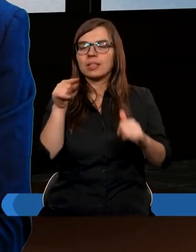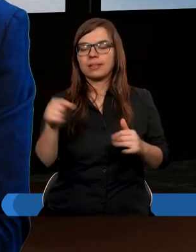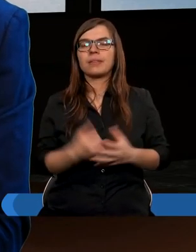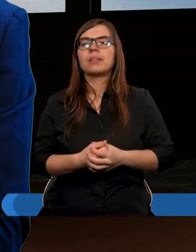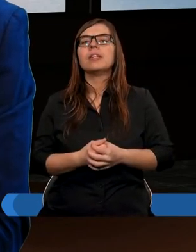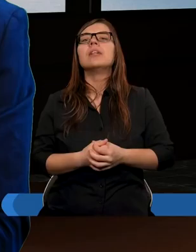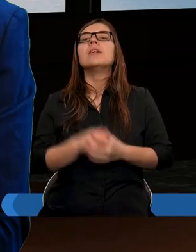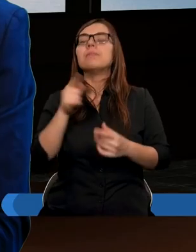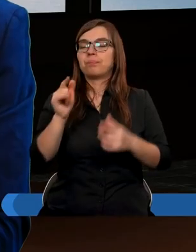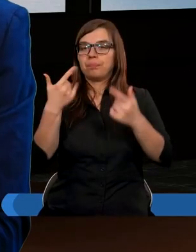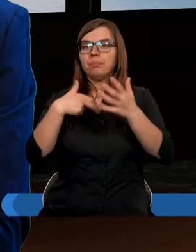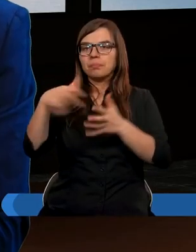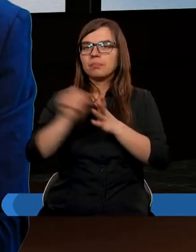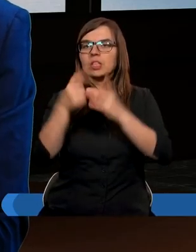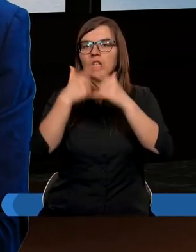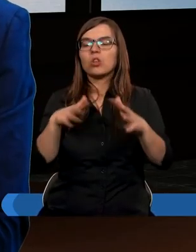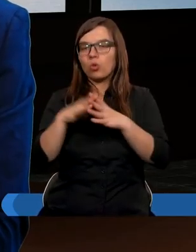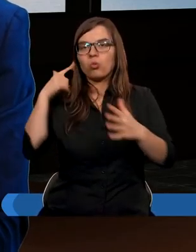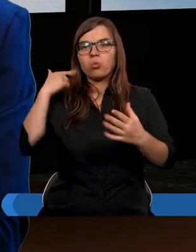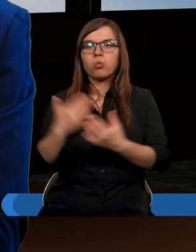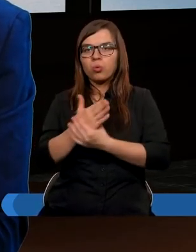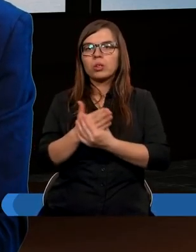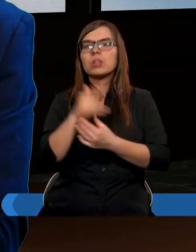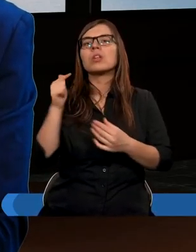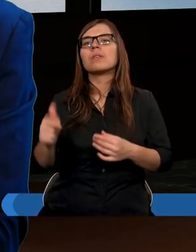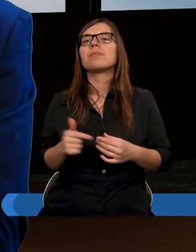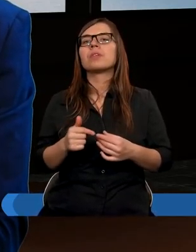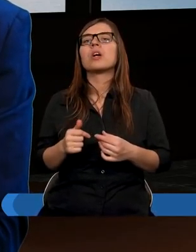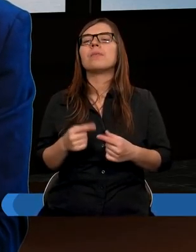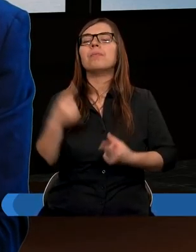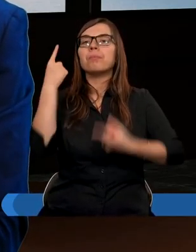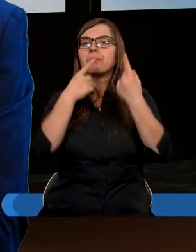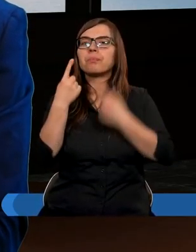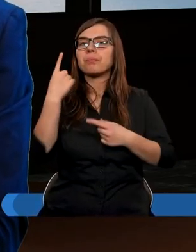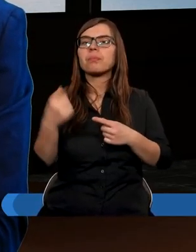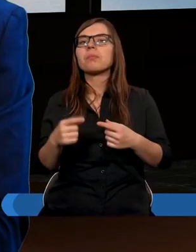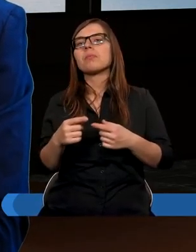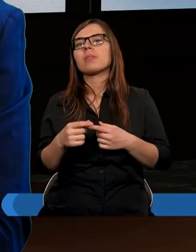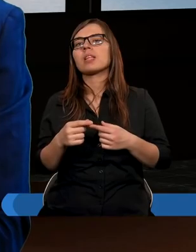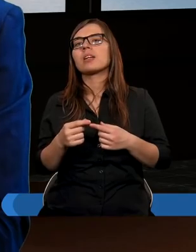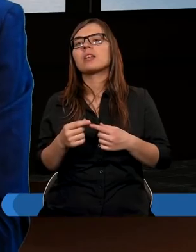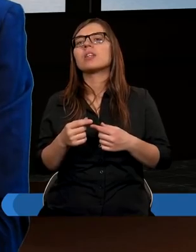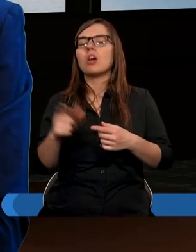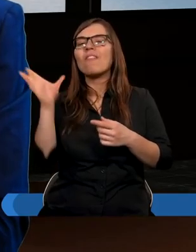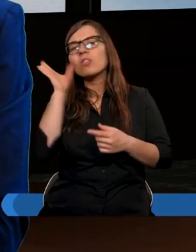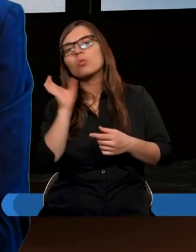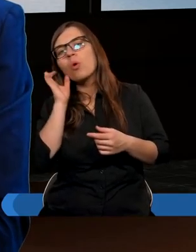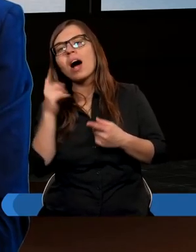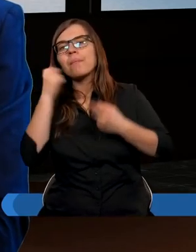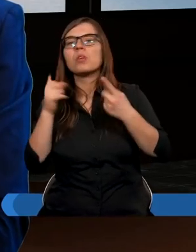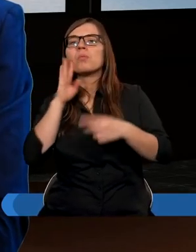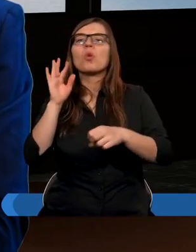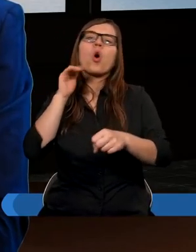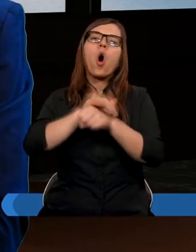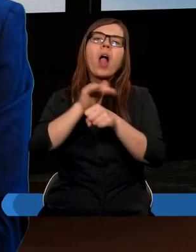Jak się idzie do Kościoła służyć, to nie idziesz z taką myślą, że się będzie dużo zarabiało, bo często tak jak słucham moich